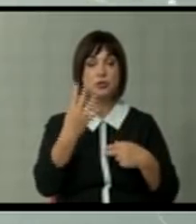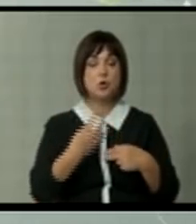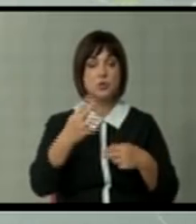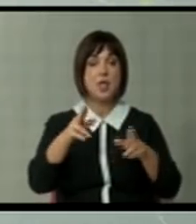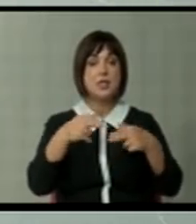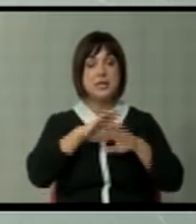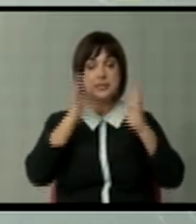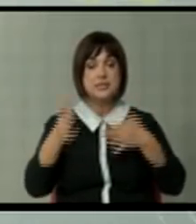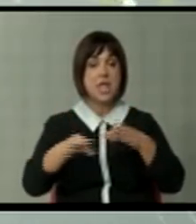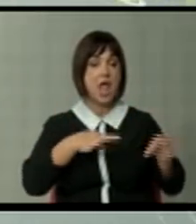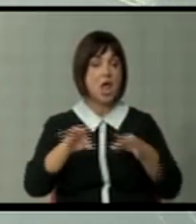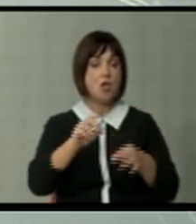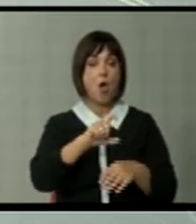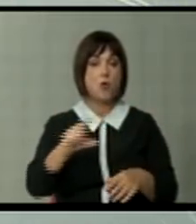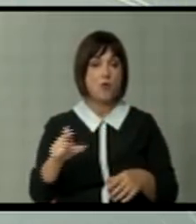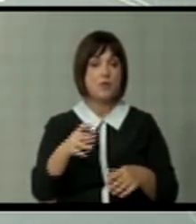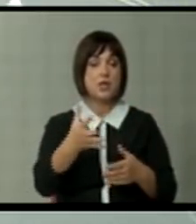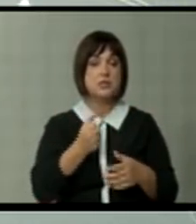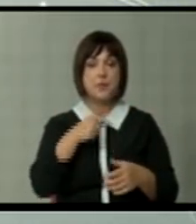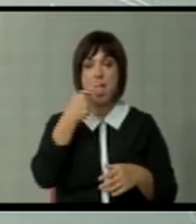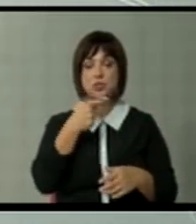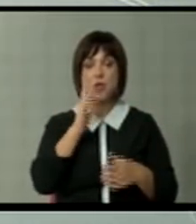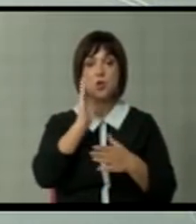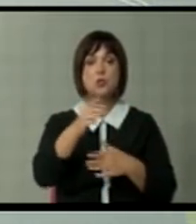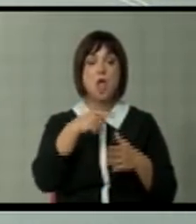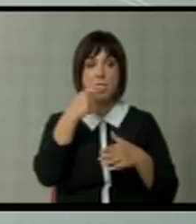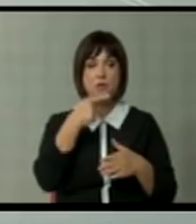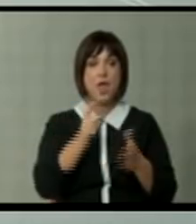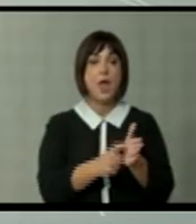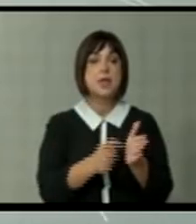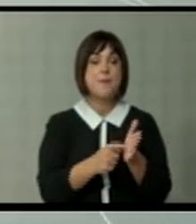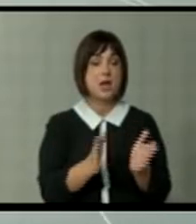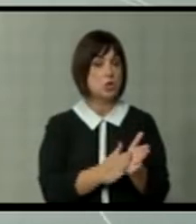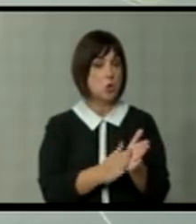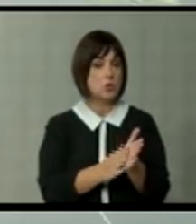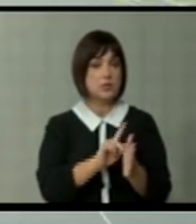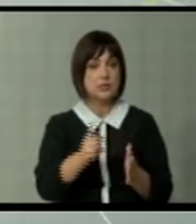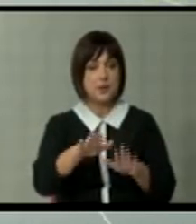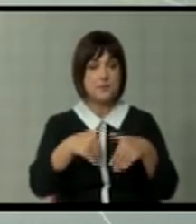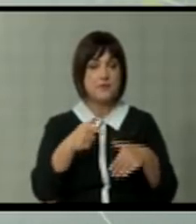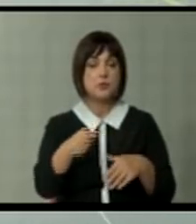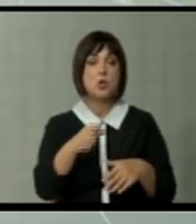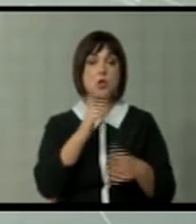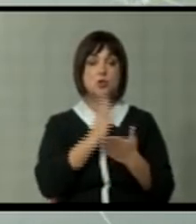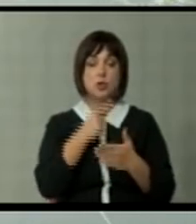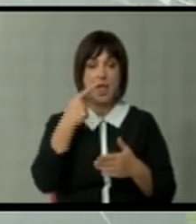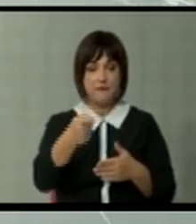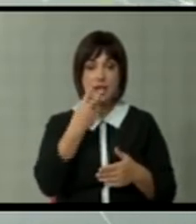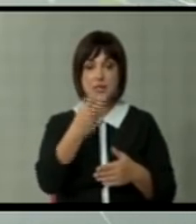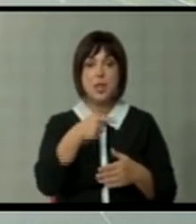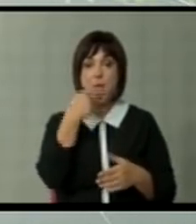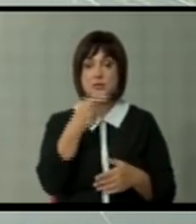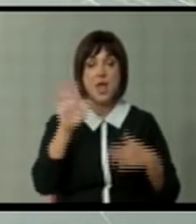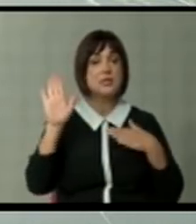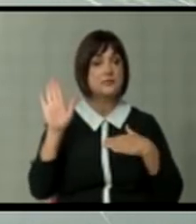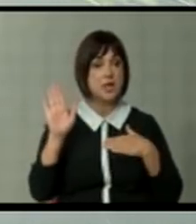Сега ќе сите адвокати од обвинетите, ќе ја земат изјавата и ќе бараат доказите да не се земат во предвид, зашто ќе викаат, еве, гледайте, имат изјава